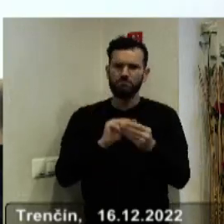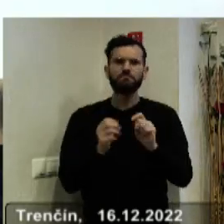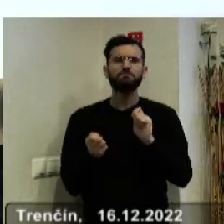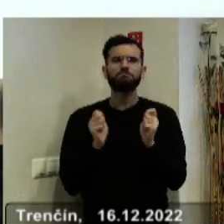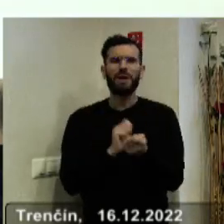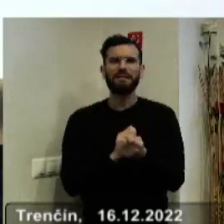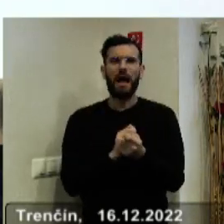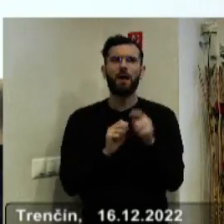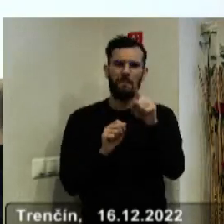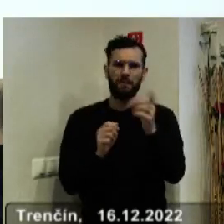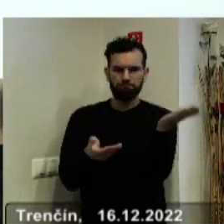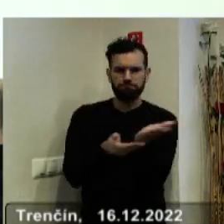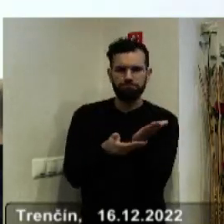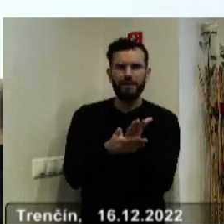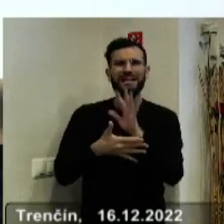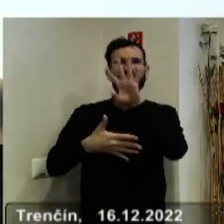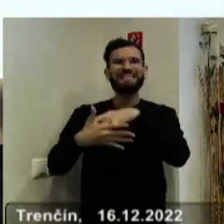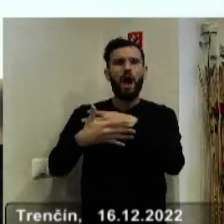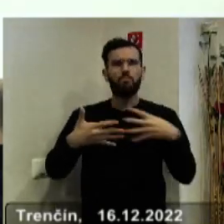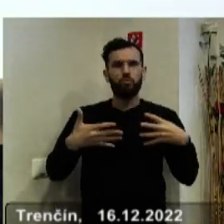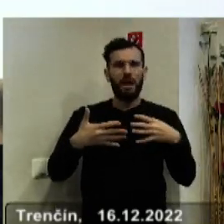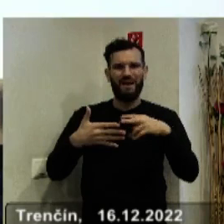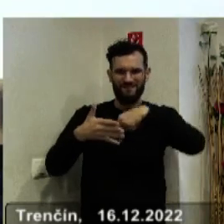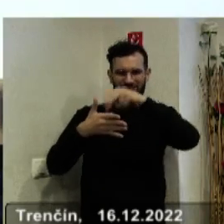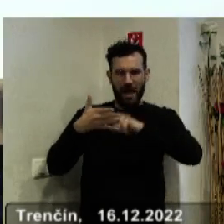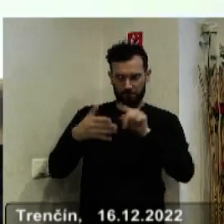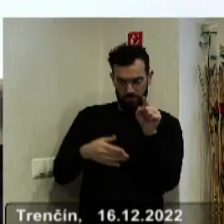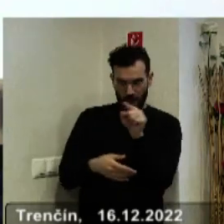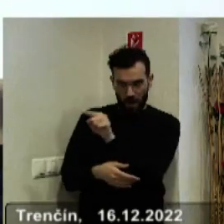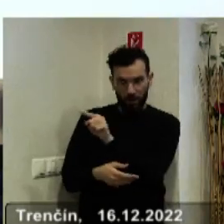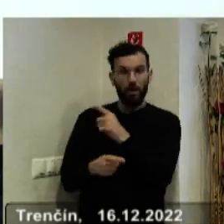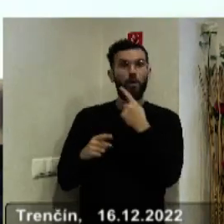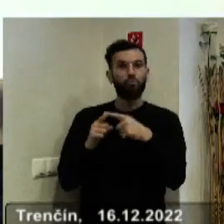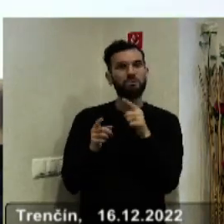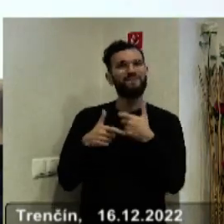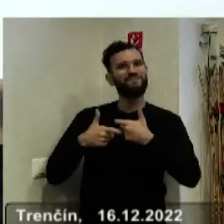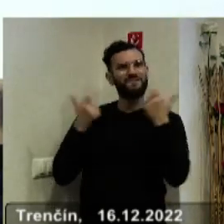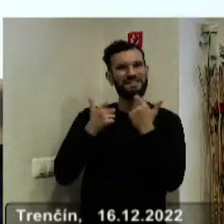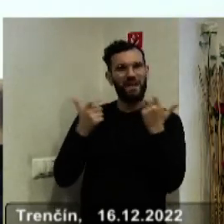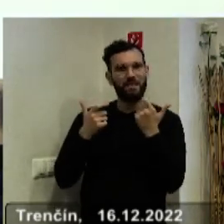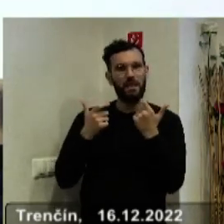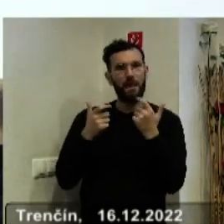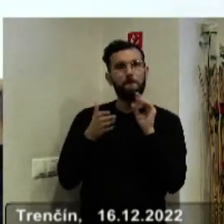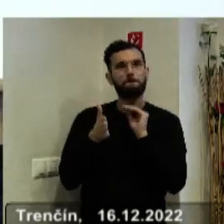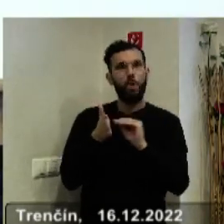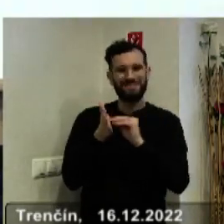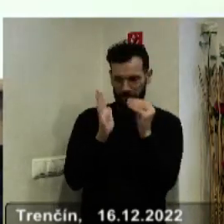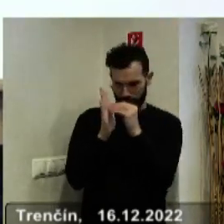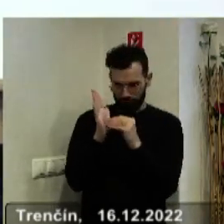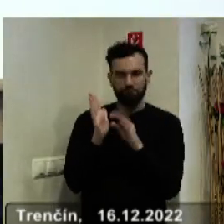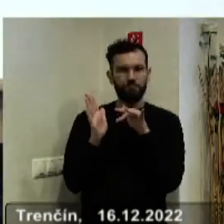zvýraznené v priložených tabúkach po jednotlivých oblastiach farebne, plus boli popísané aj teda v časti poznámky.